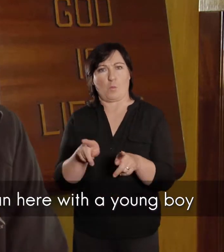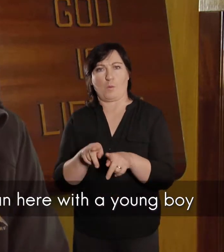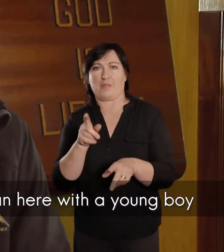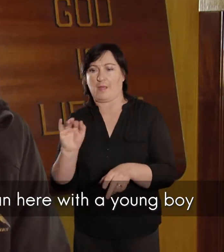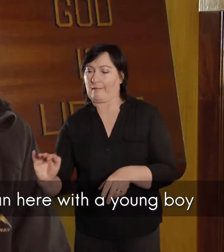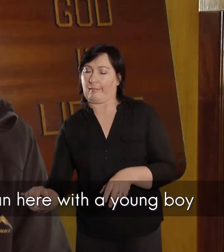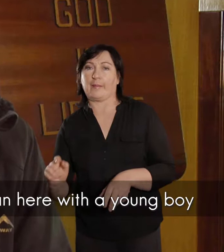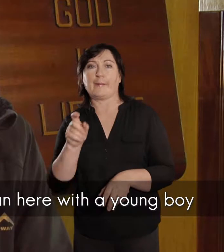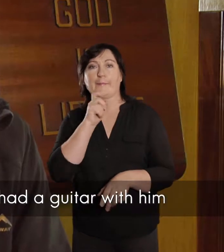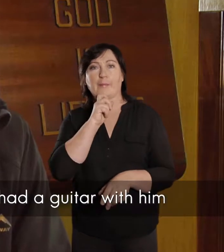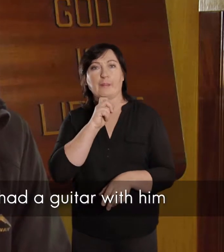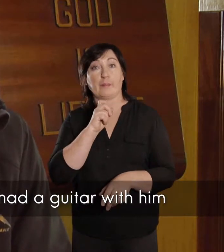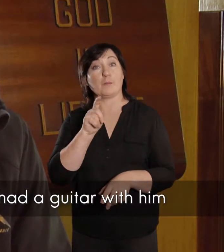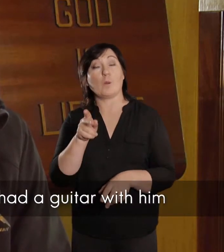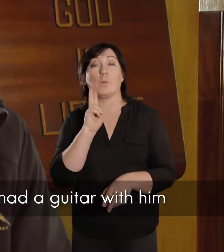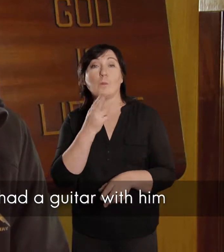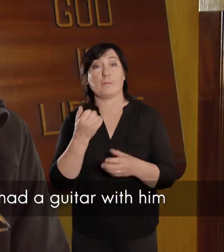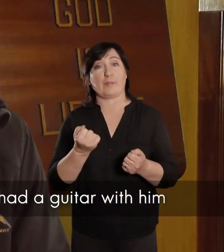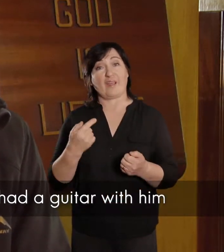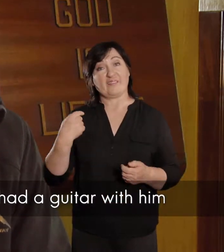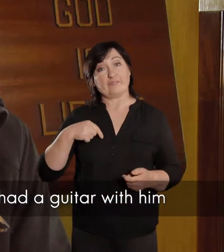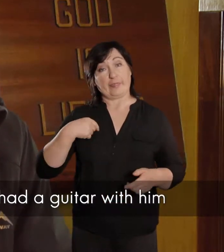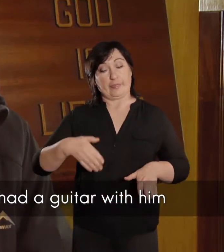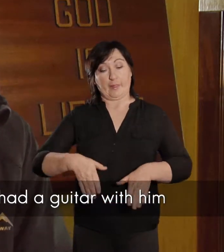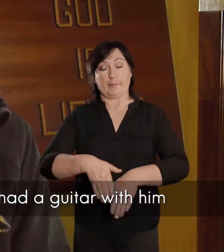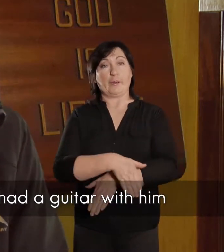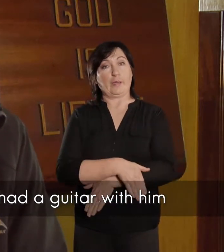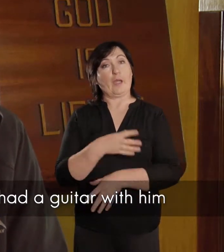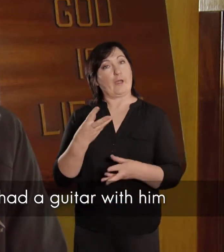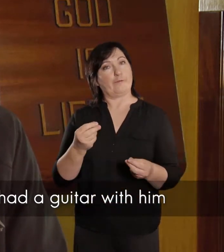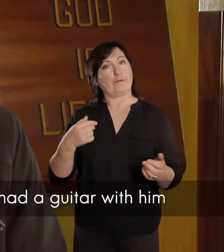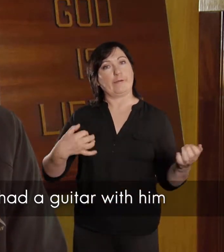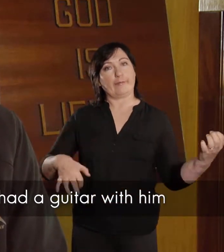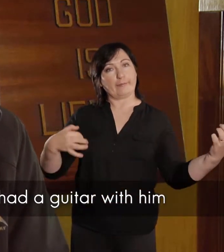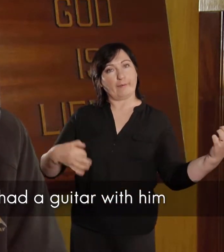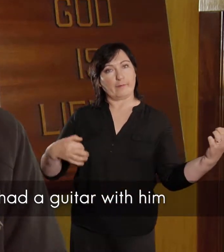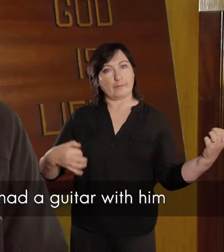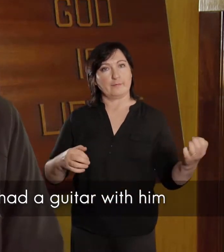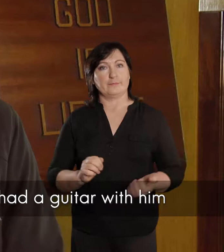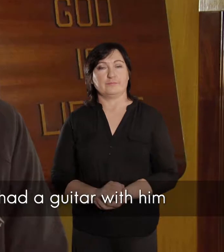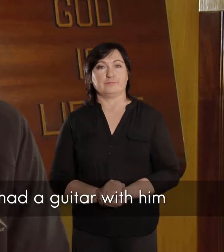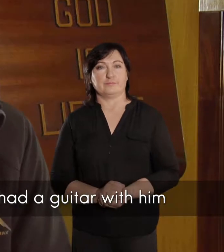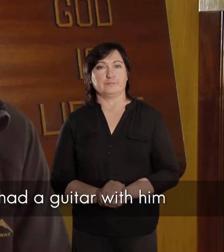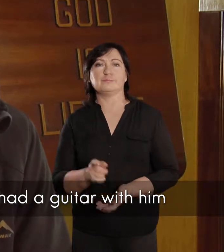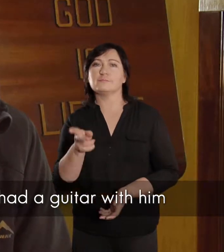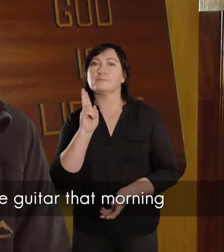een klein maniekie, die oom is heel in witsoot gekleed, en uit die kitaar wil,